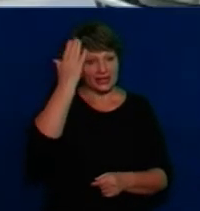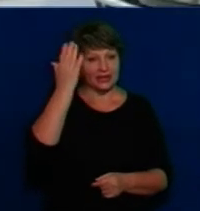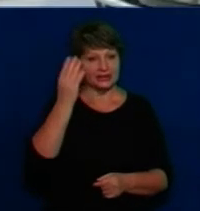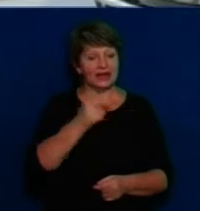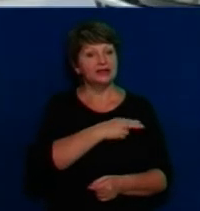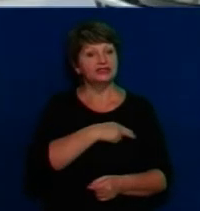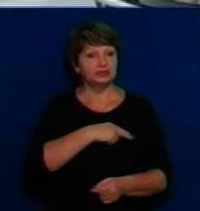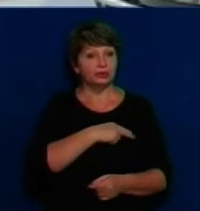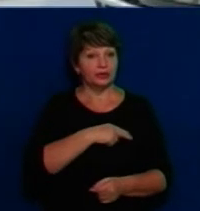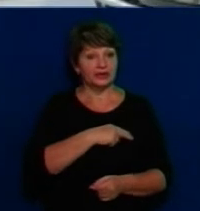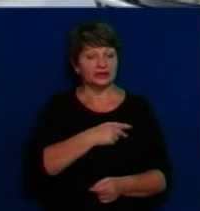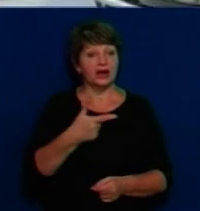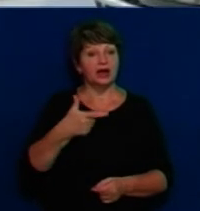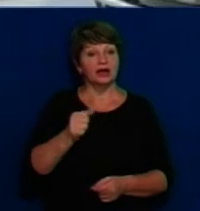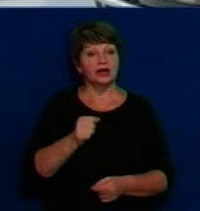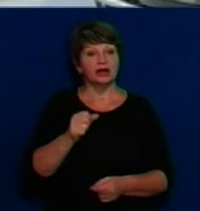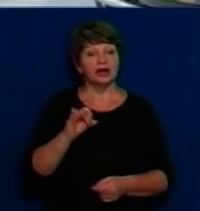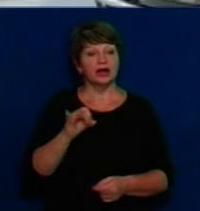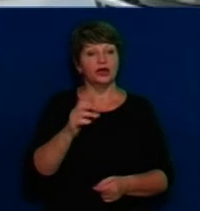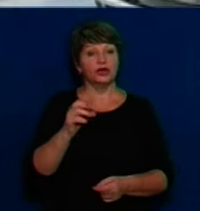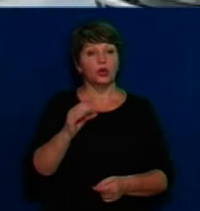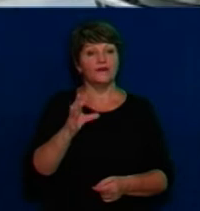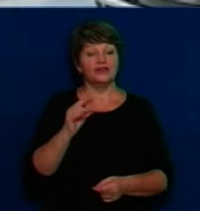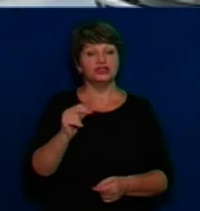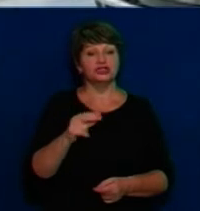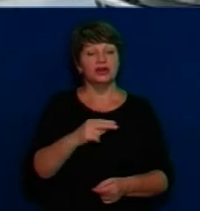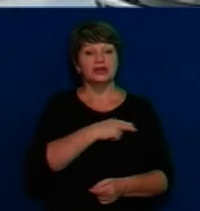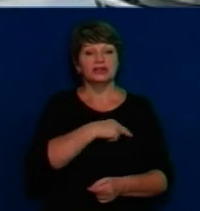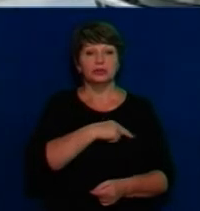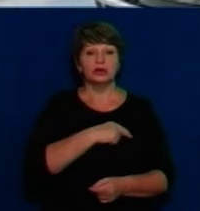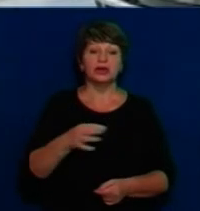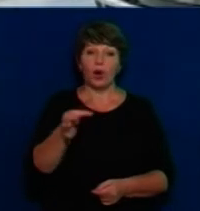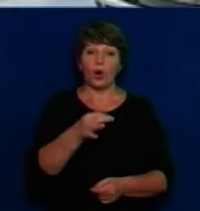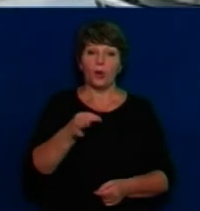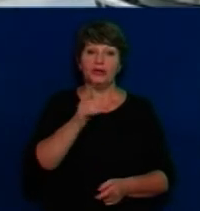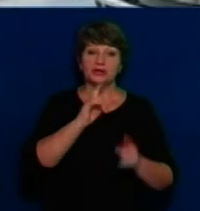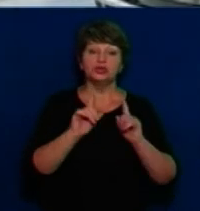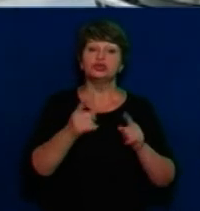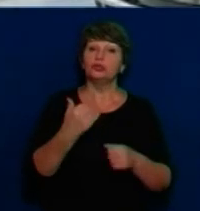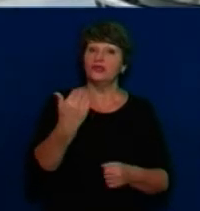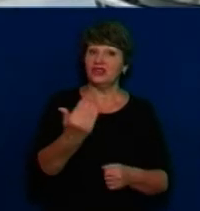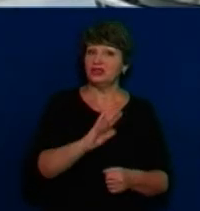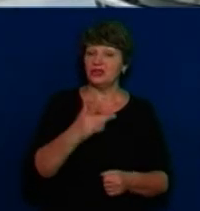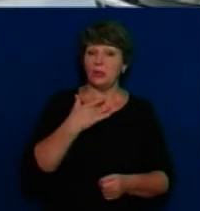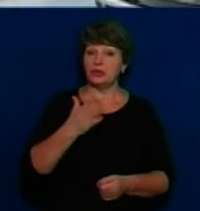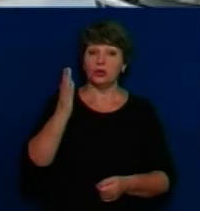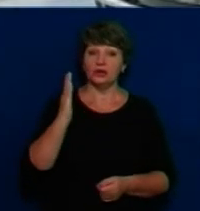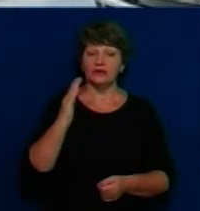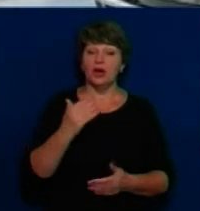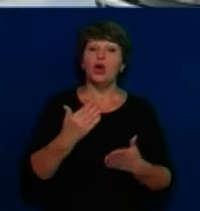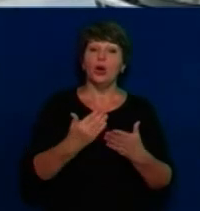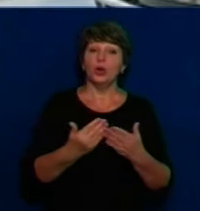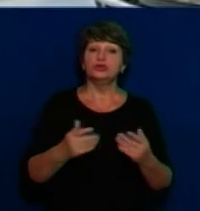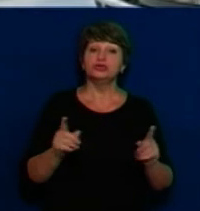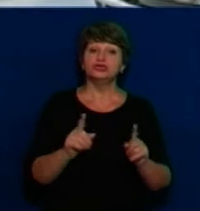Ми запитали, зокрема, Вадима Гайовича, депутата Черкаської обласної ради, чому він не проголосував за зміни до перспективного плану громад. Ось як